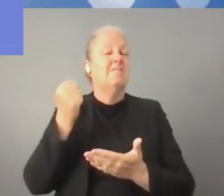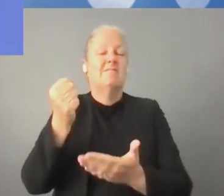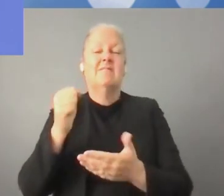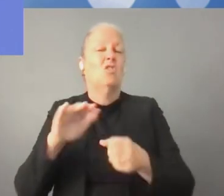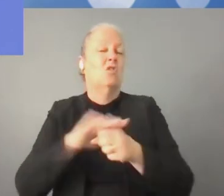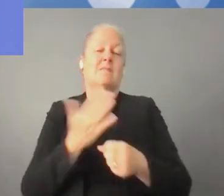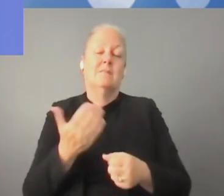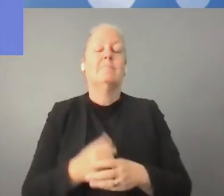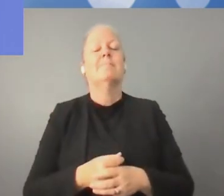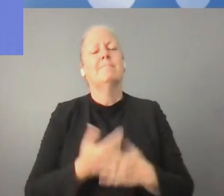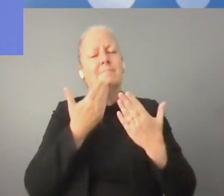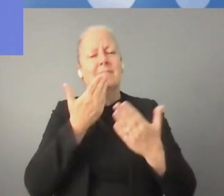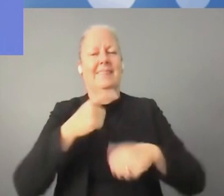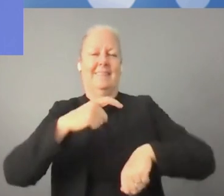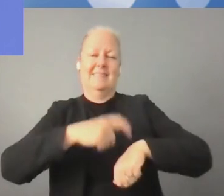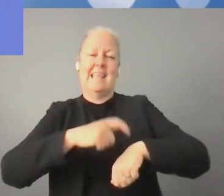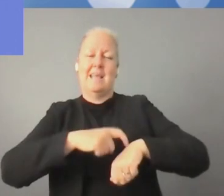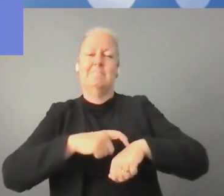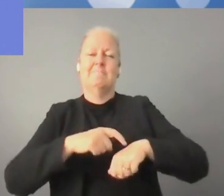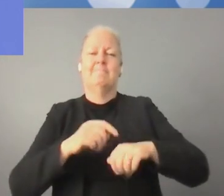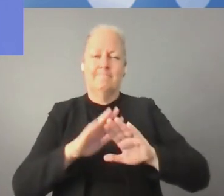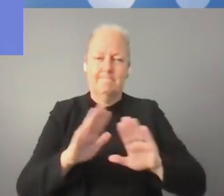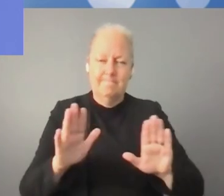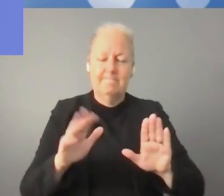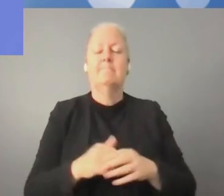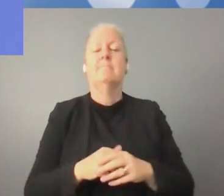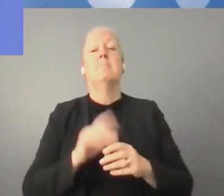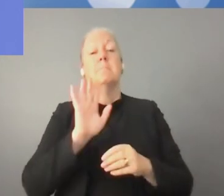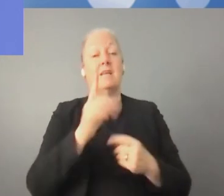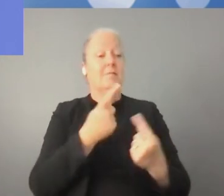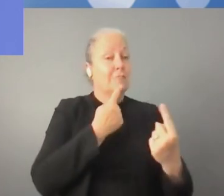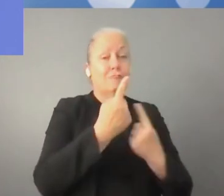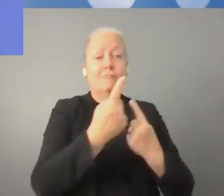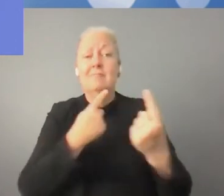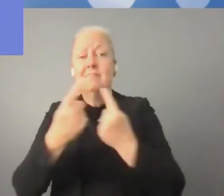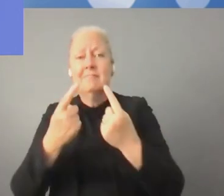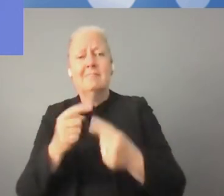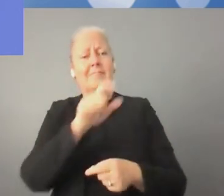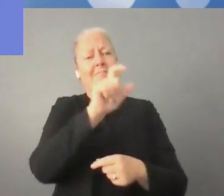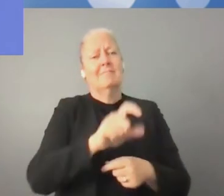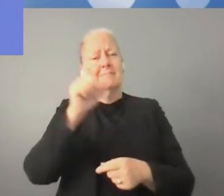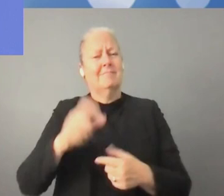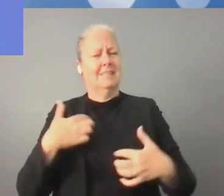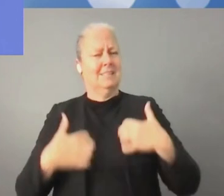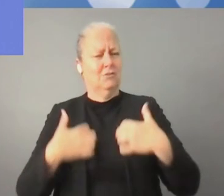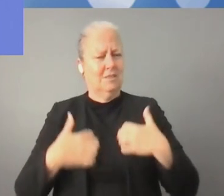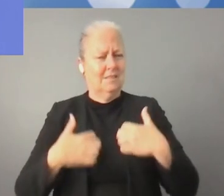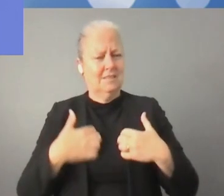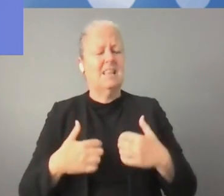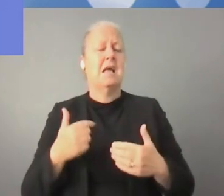الأوروبي. وهو ما أودت أن أقول له. للأسف ينتهي